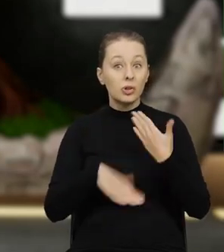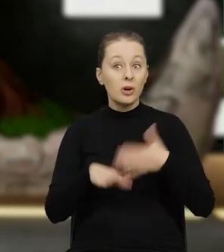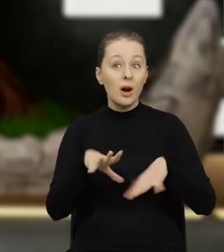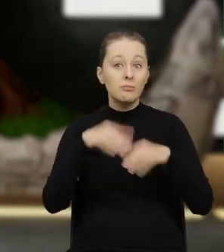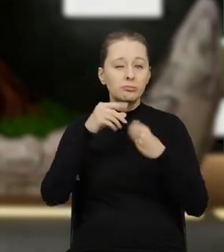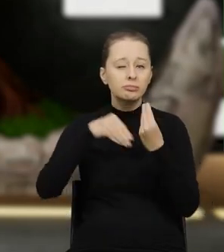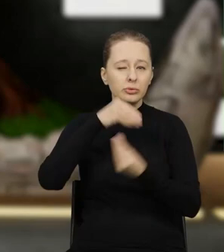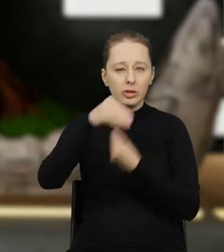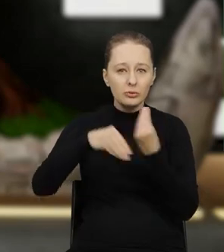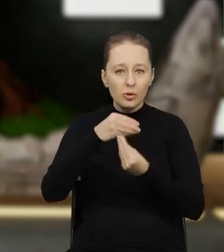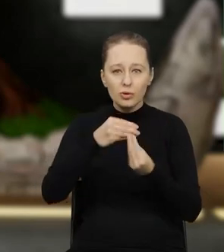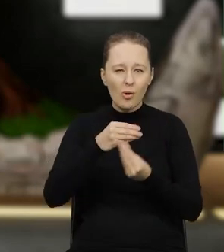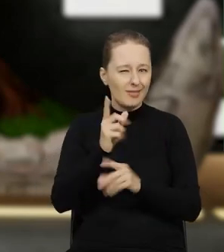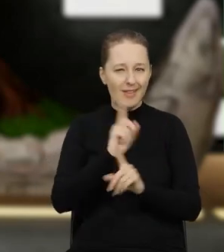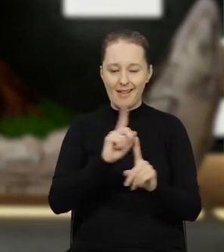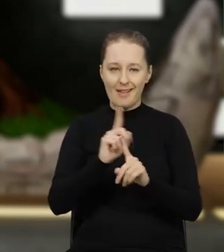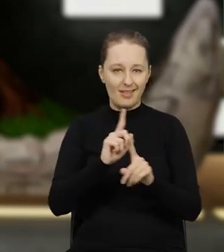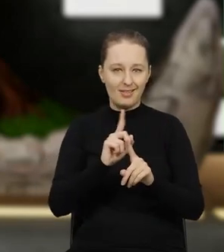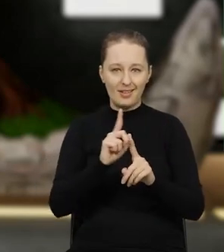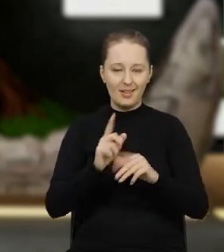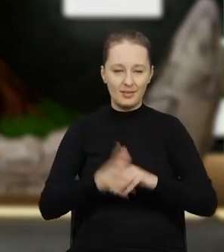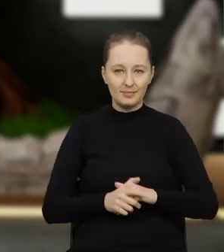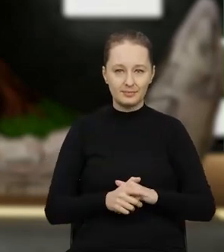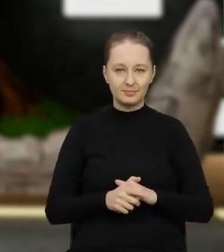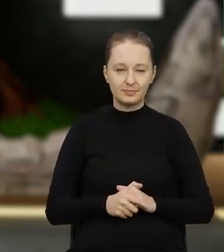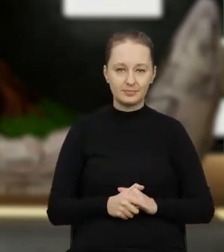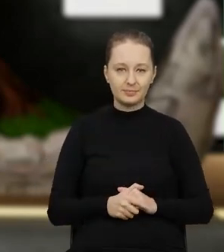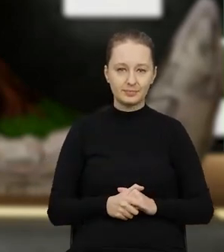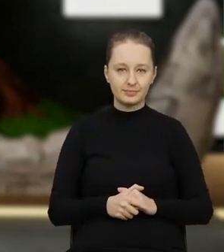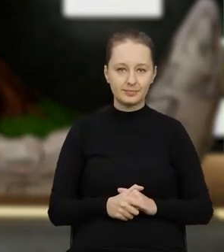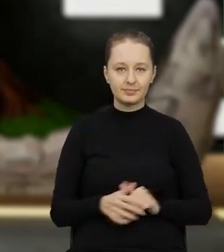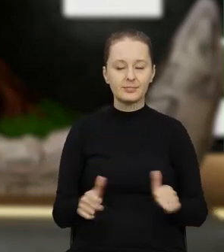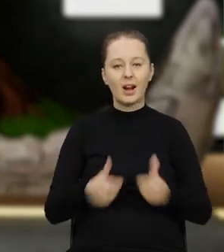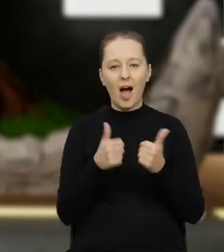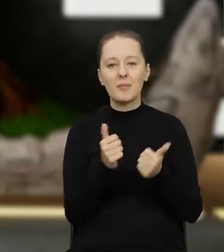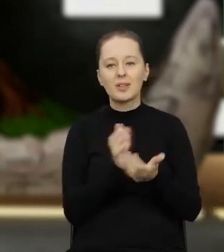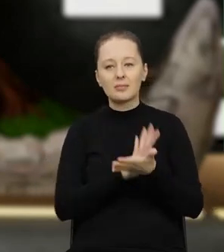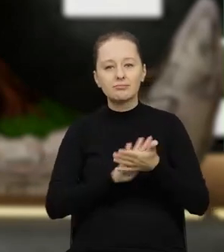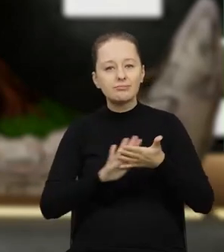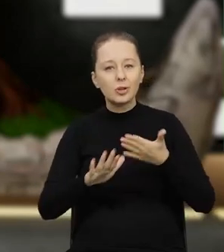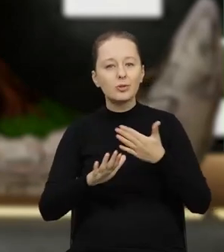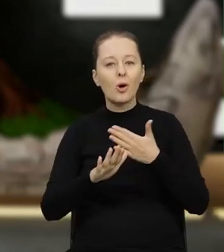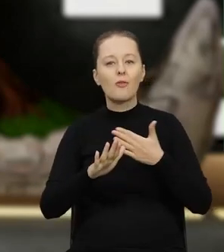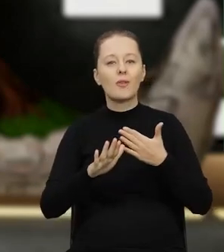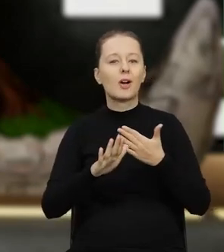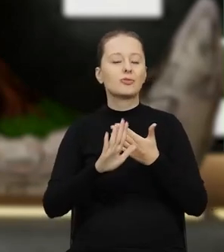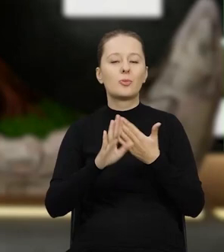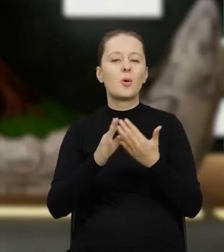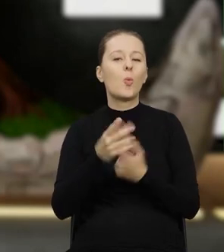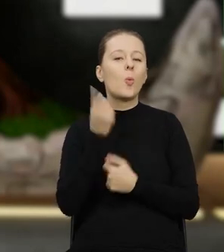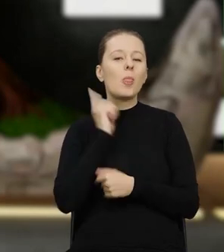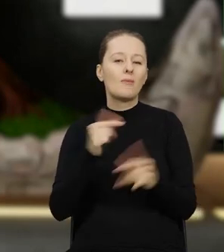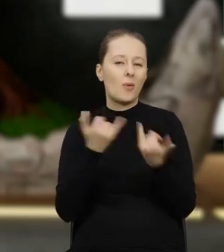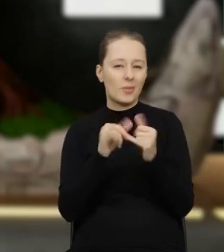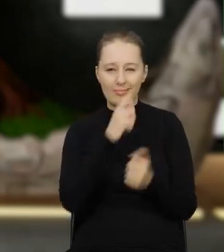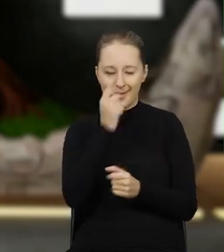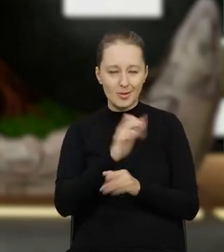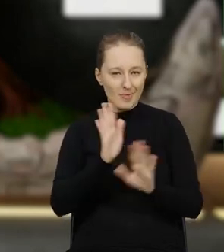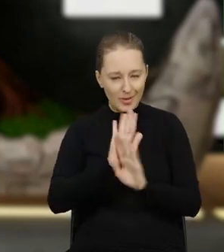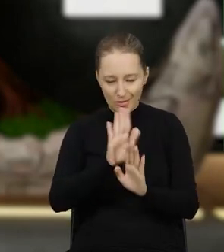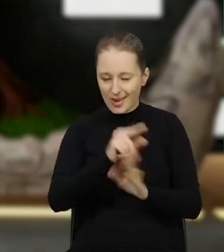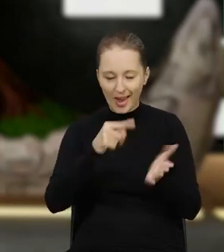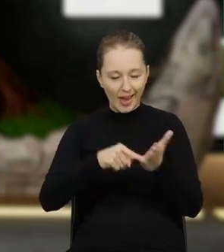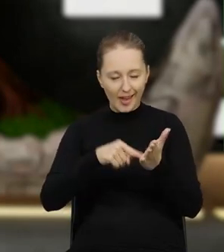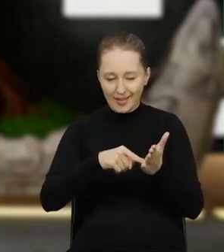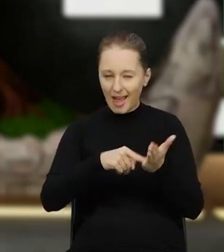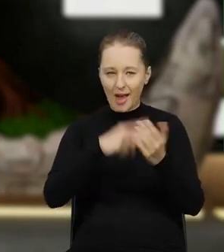częściowo wstępnie przetworzone po to, żeby jakby zatrzeć to ich komunalne pochodzenie i po to, żeby mogły udawać coś innego. Więc